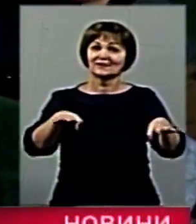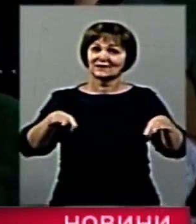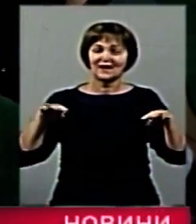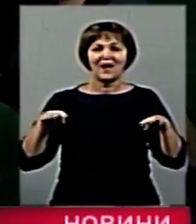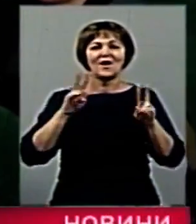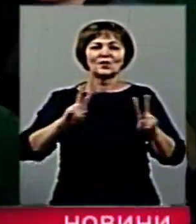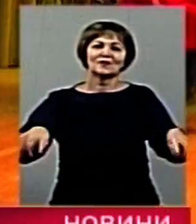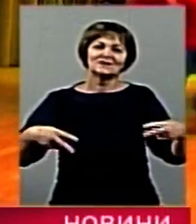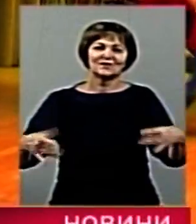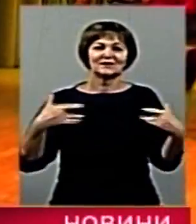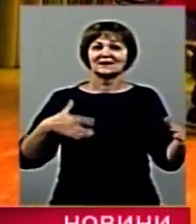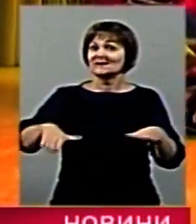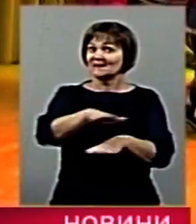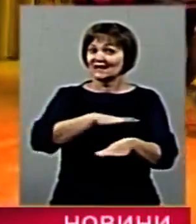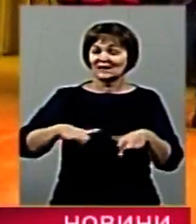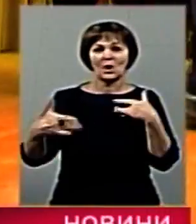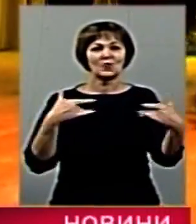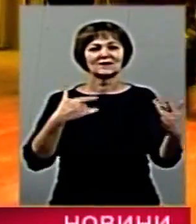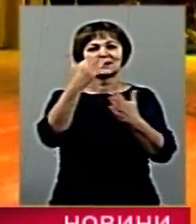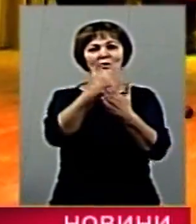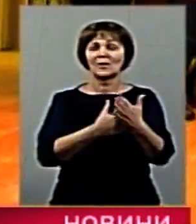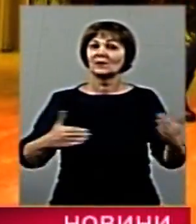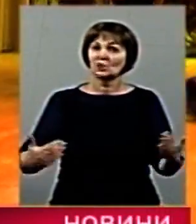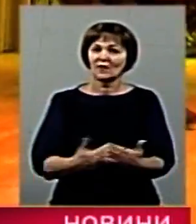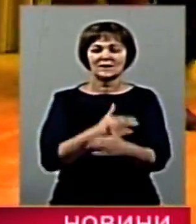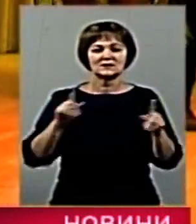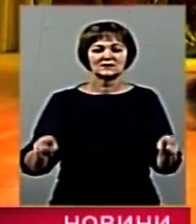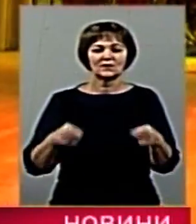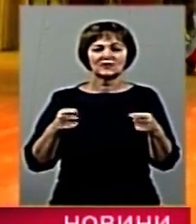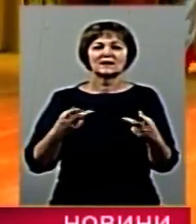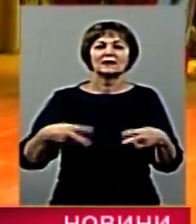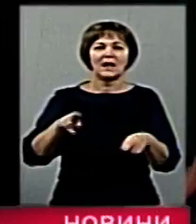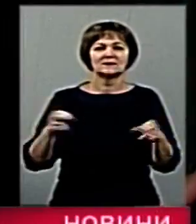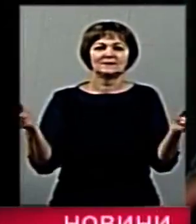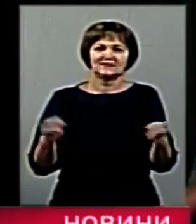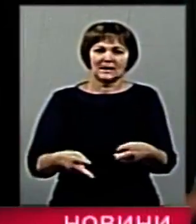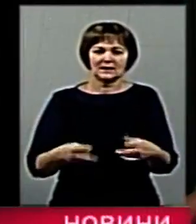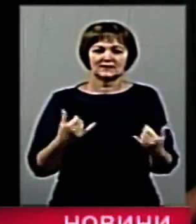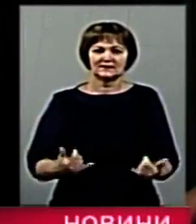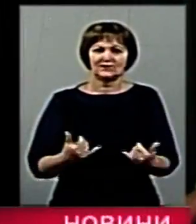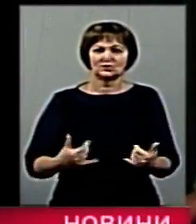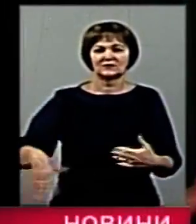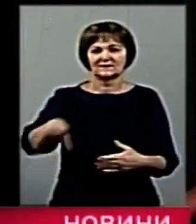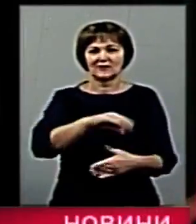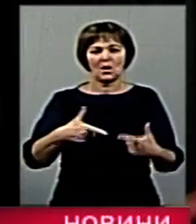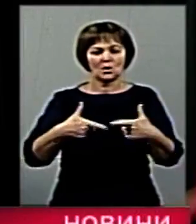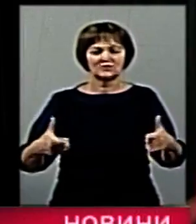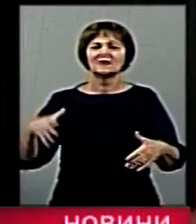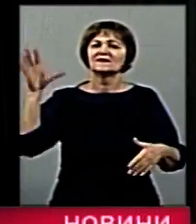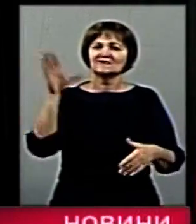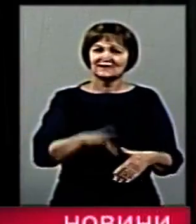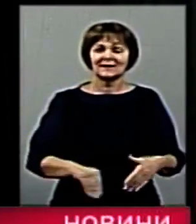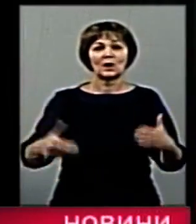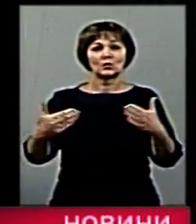танцювали на сцені. Концертна програма – нова, створена спеціально для сьогоднішніх гостей. Це все нове, все по-новому, і